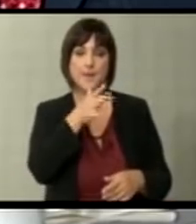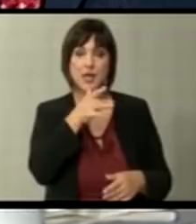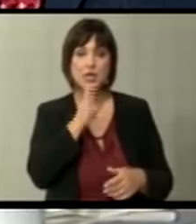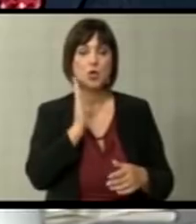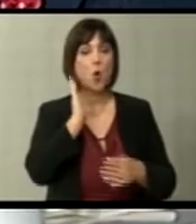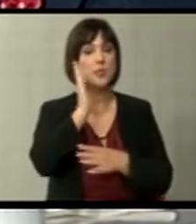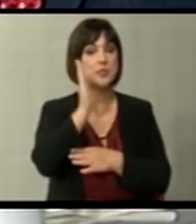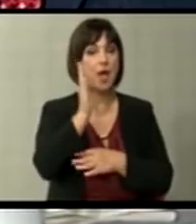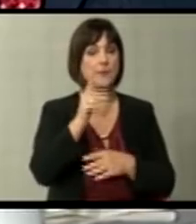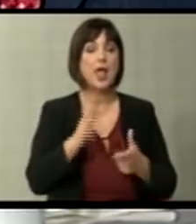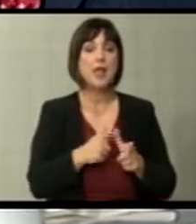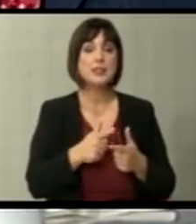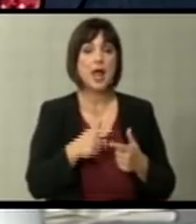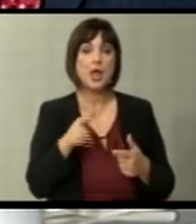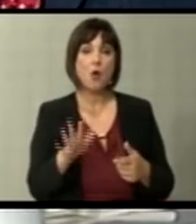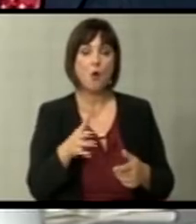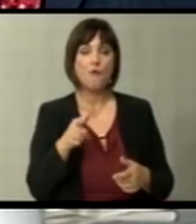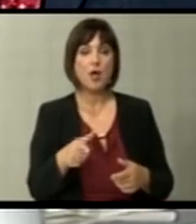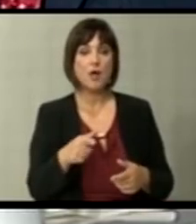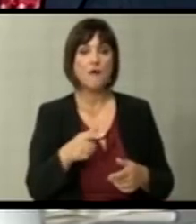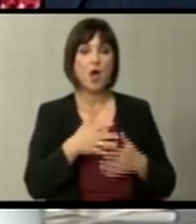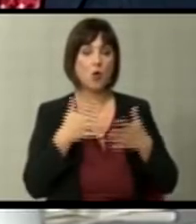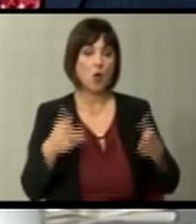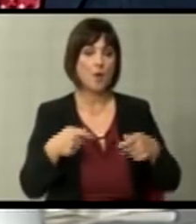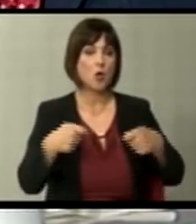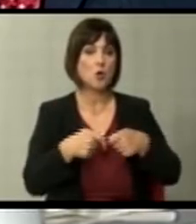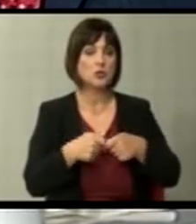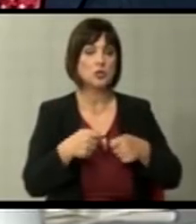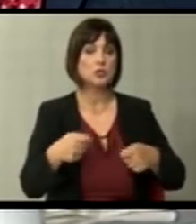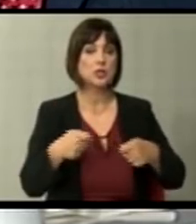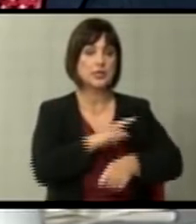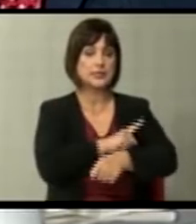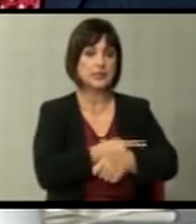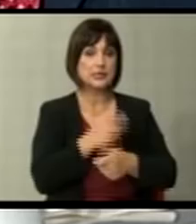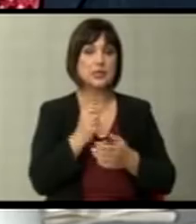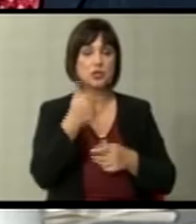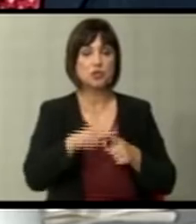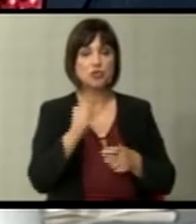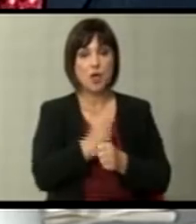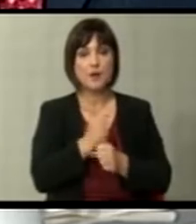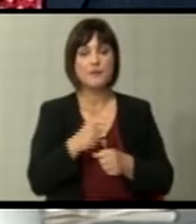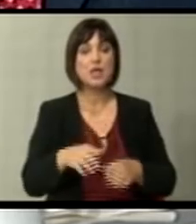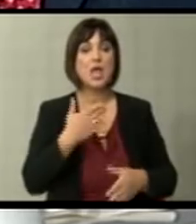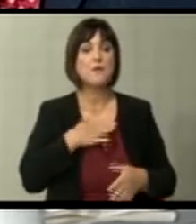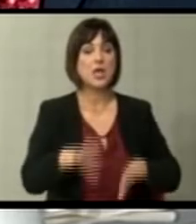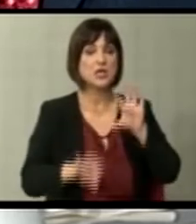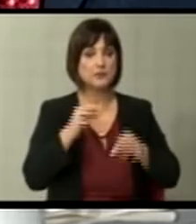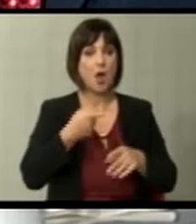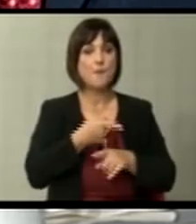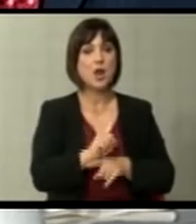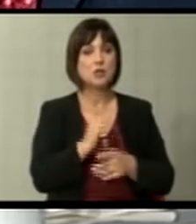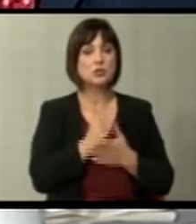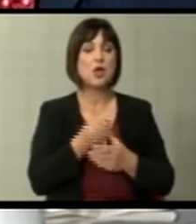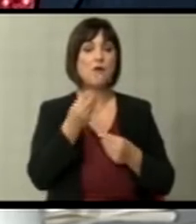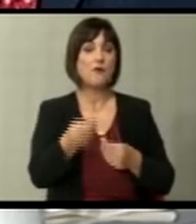ќе оди напред дали ја опцијата голема коалиција со СДС нешто да правиме но затоа исто ќе треба да има избори по резултатите да